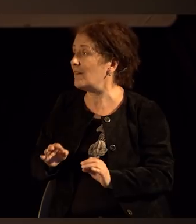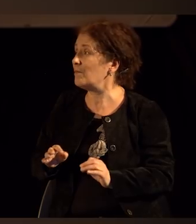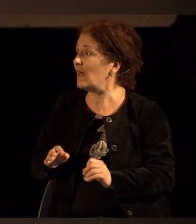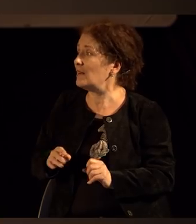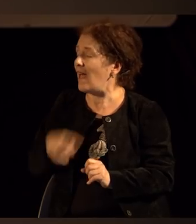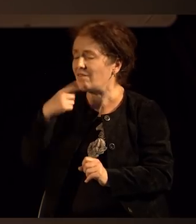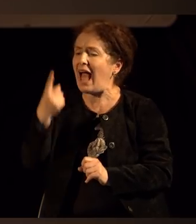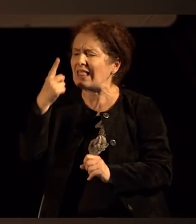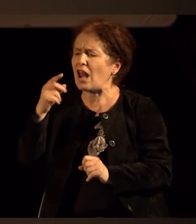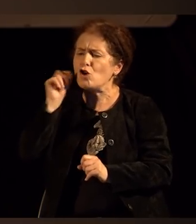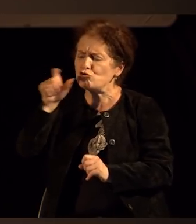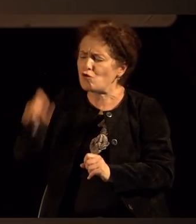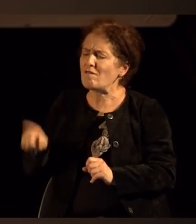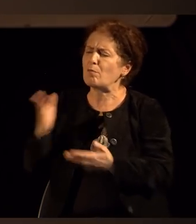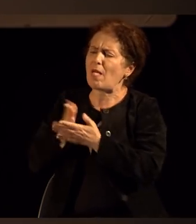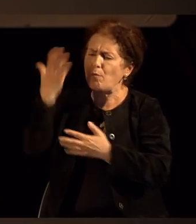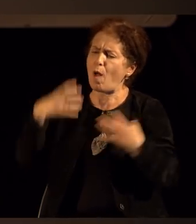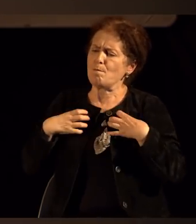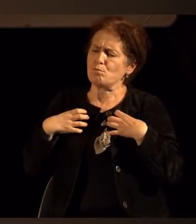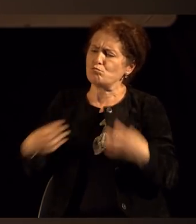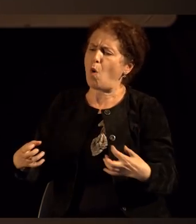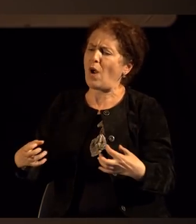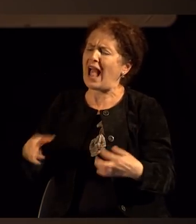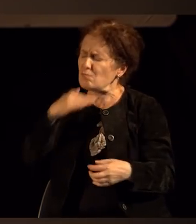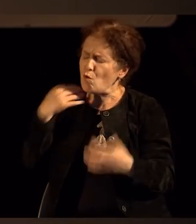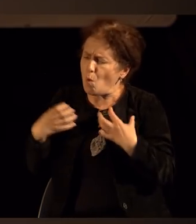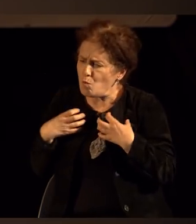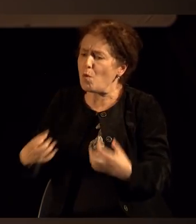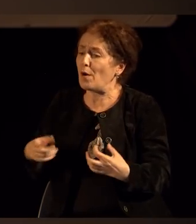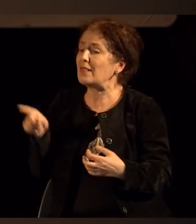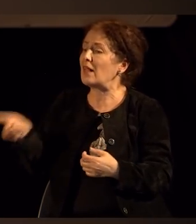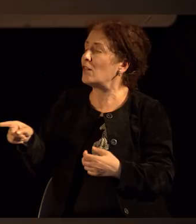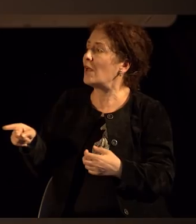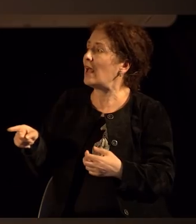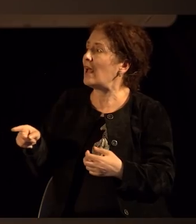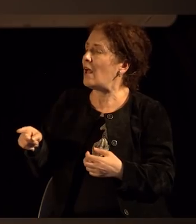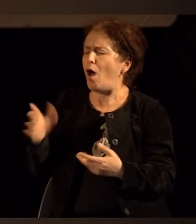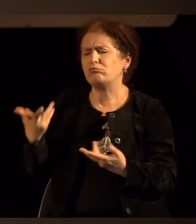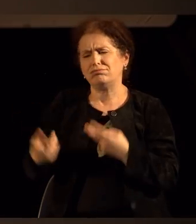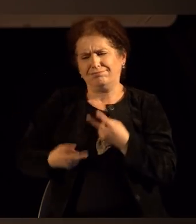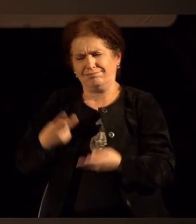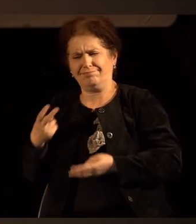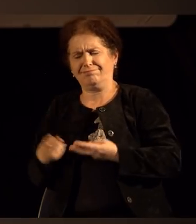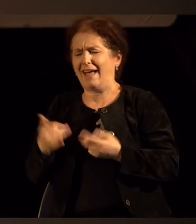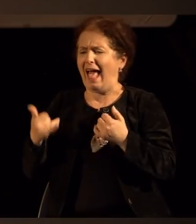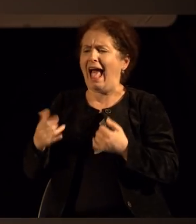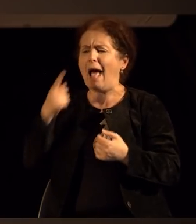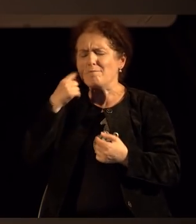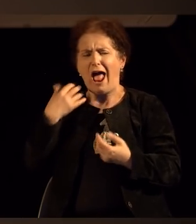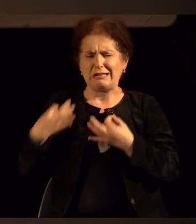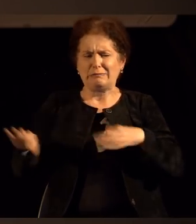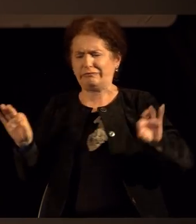Аристип. Бил многу богат. И човекот бил еден вид плейбој, што би рекле денеска.